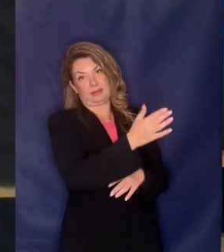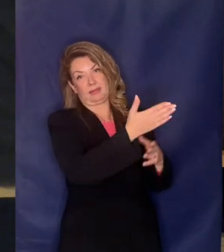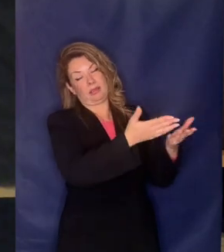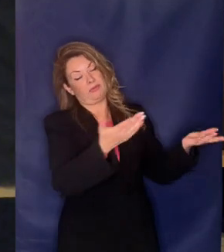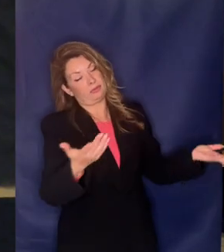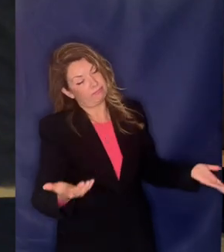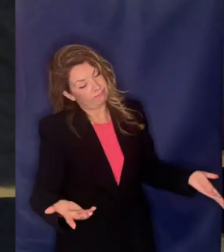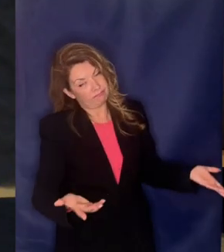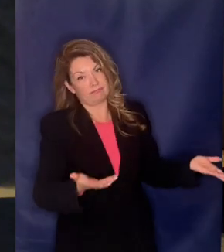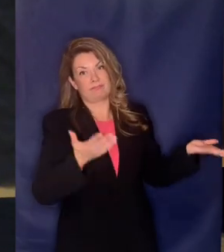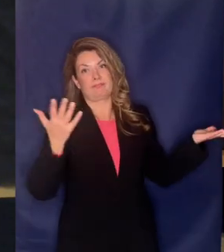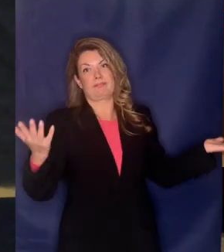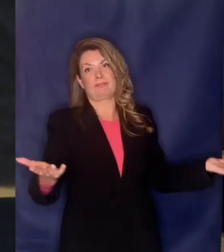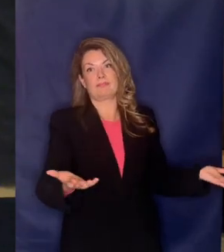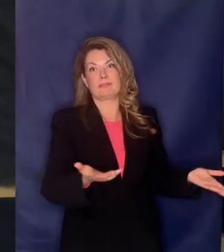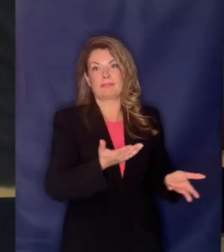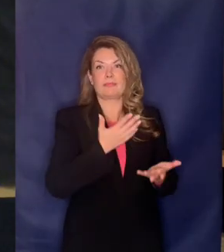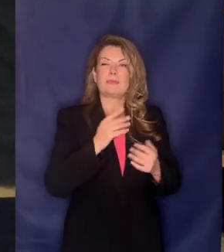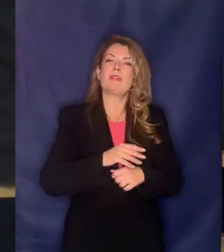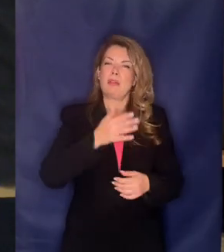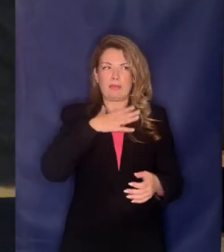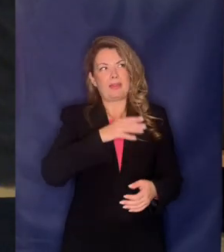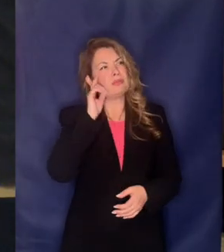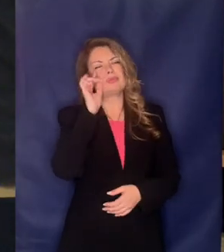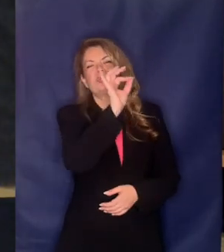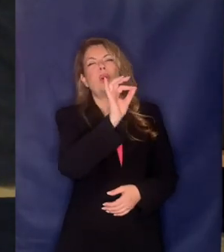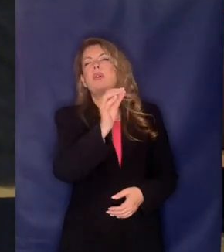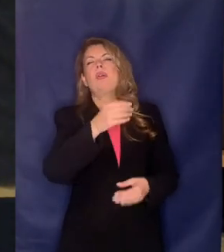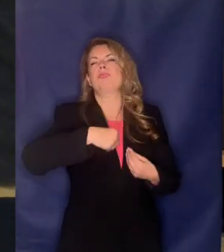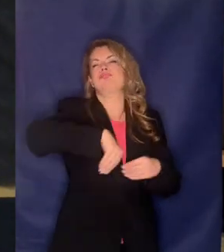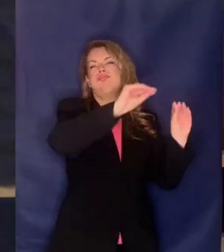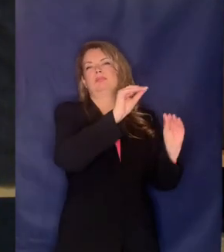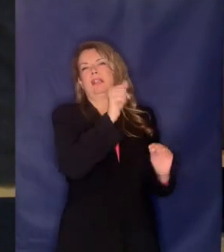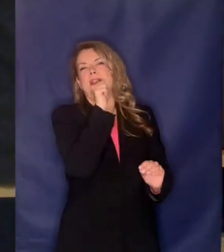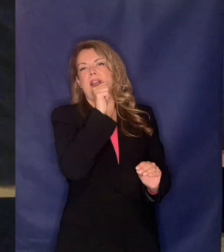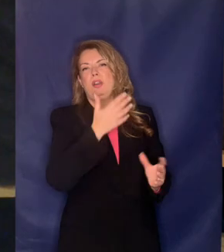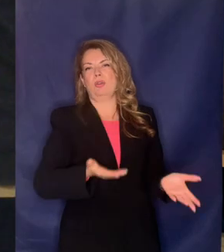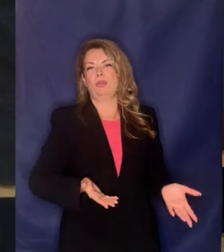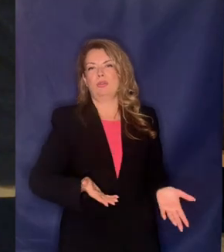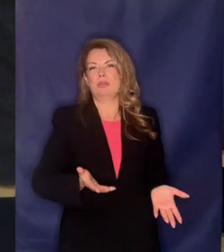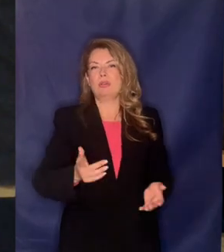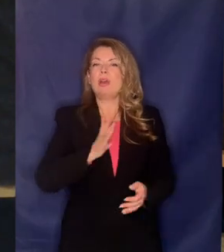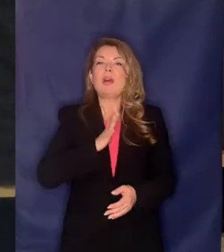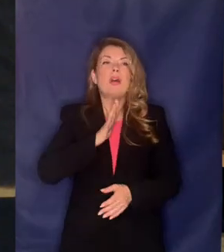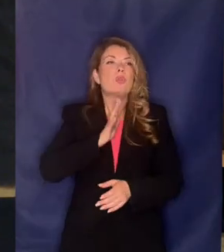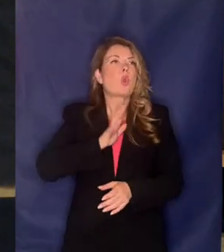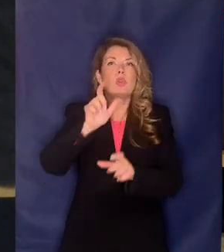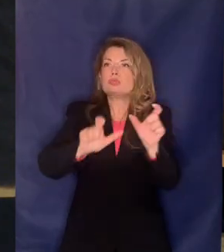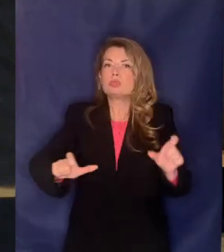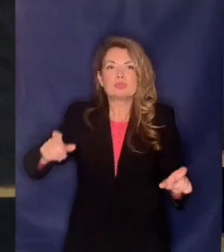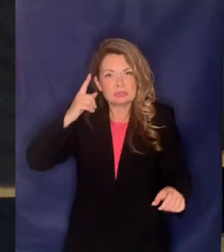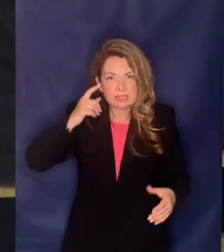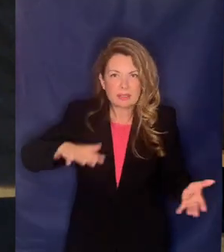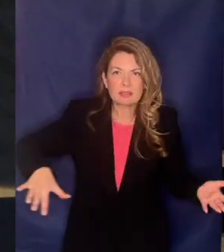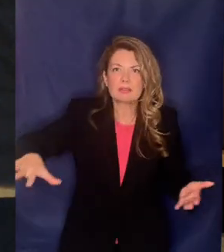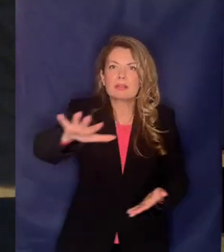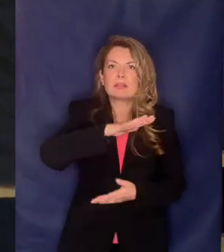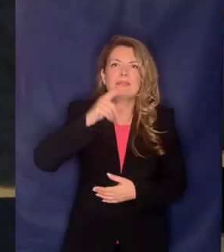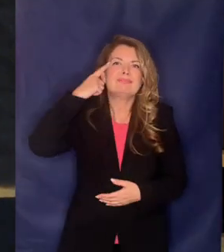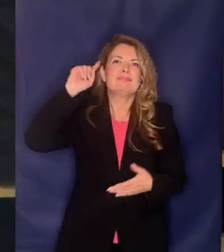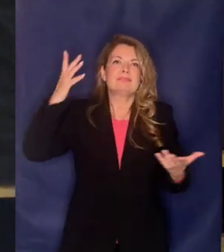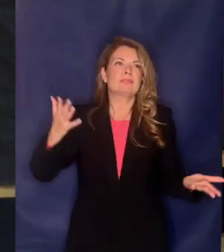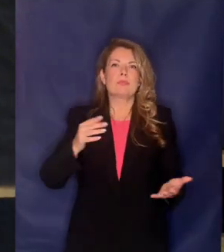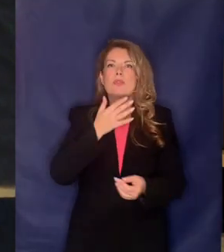το νερό κανονικά Οι πολίτες δεν έχουν μάθει τίποτα όπως δυστυχώς δεν μάθανε παρά μόνο το